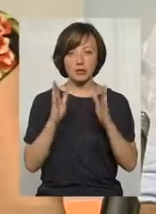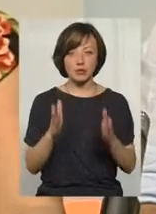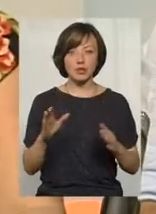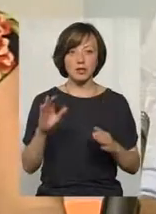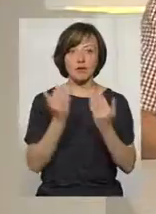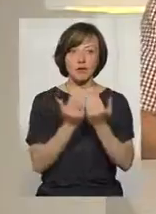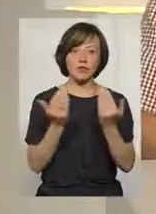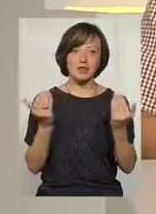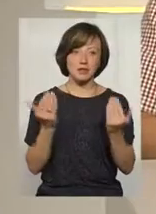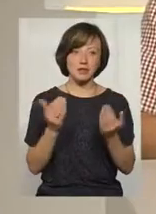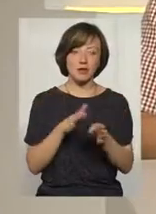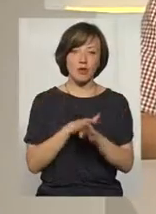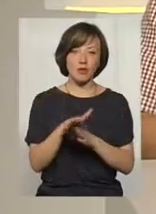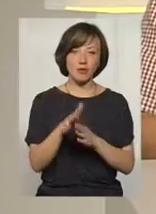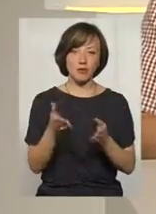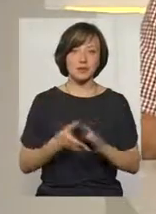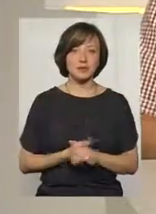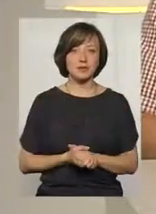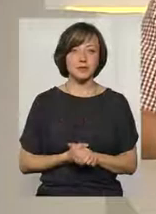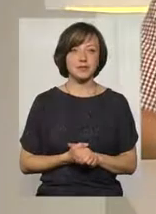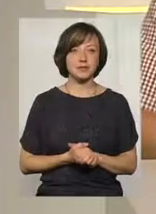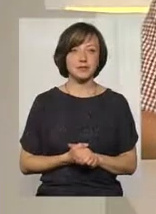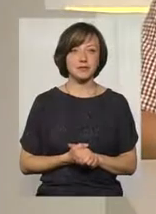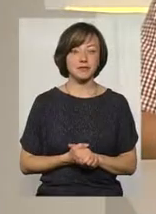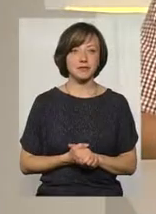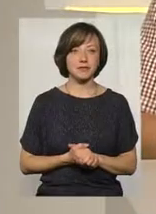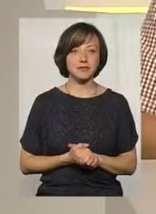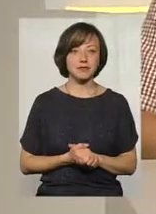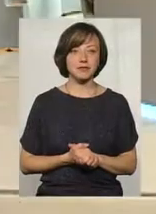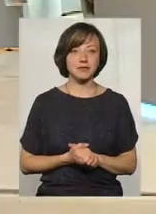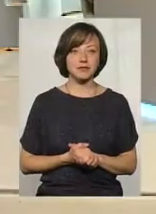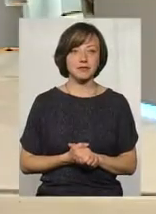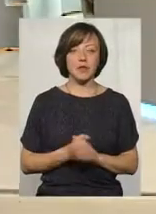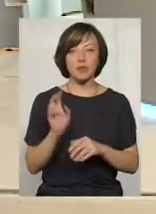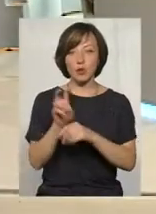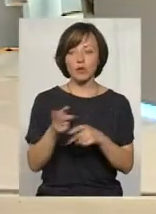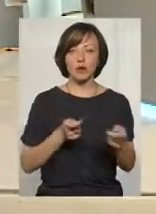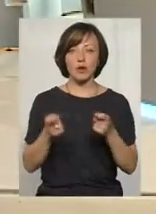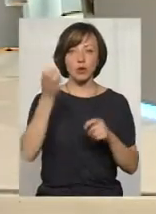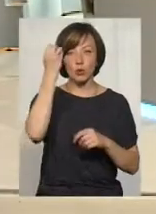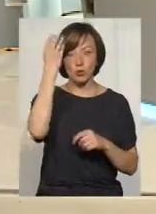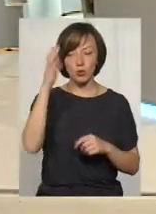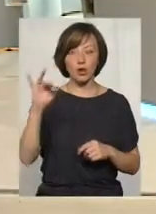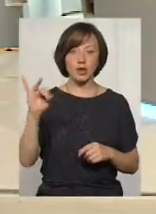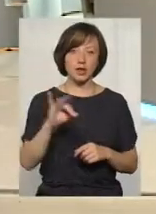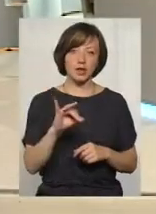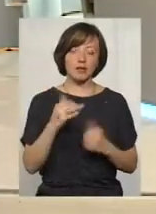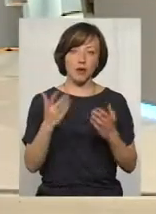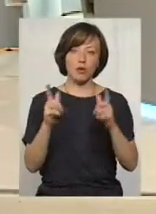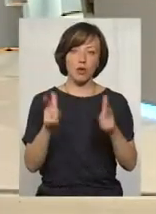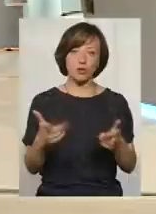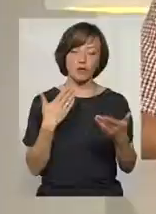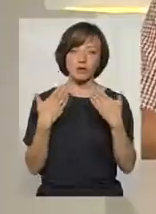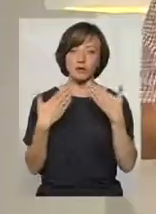Можливо, буде наповненням QR-коду. Тобто не питання. Відходьте до управління культури, з вами готуєте